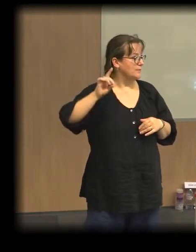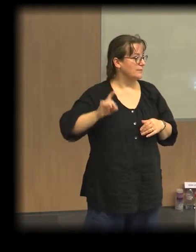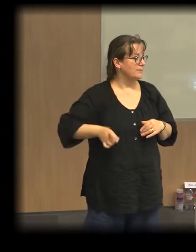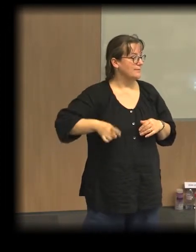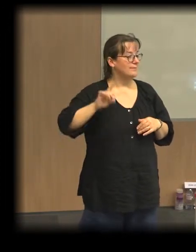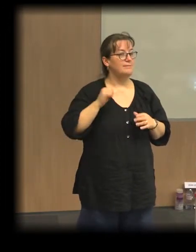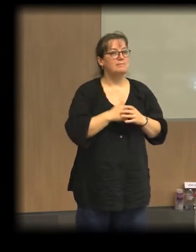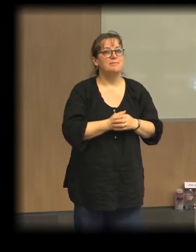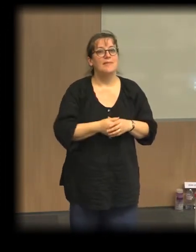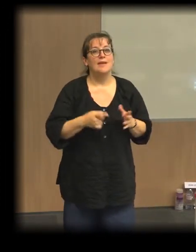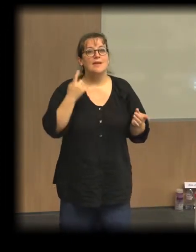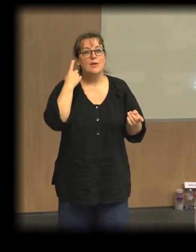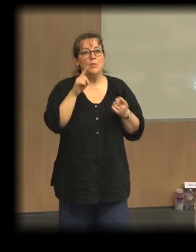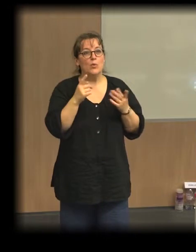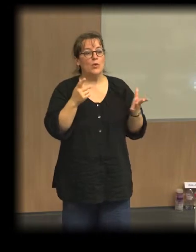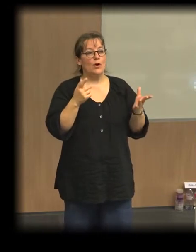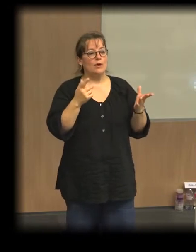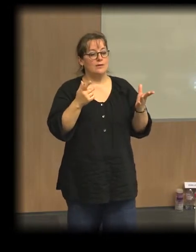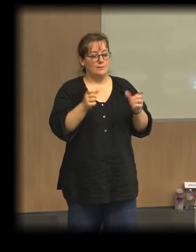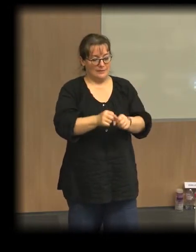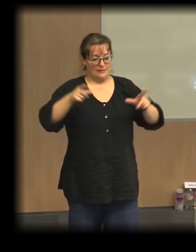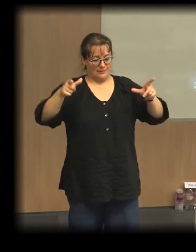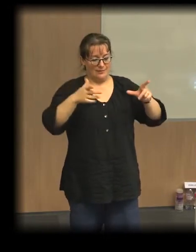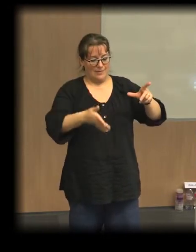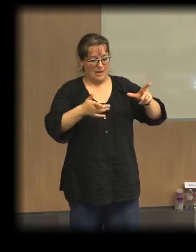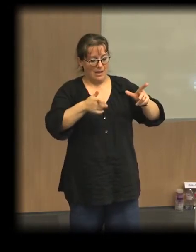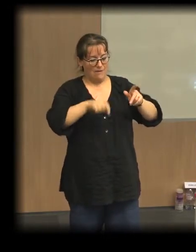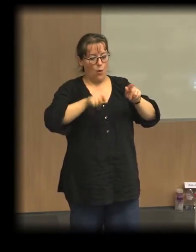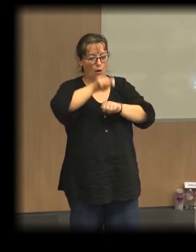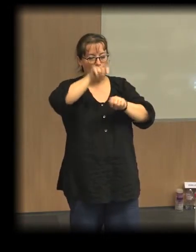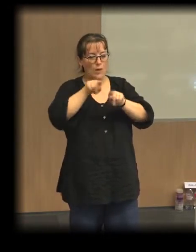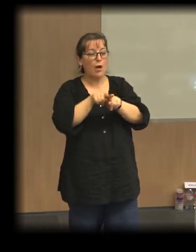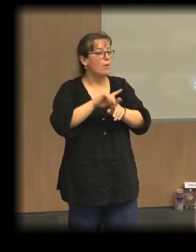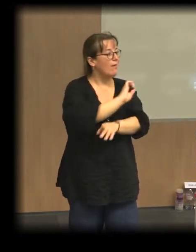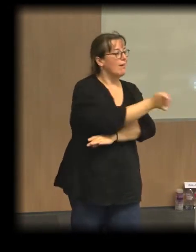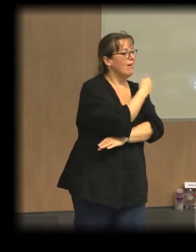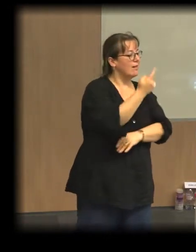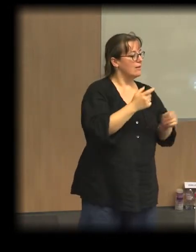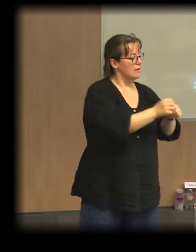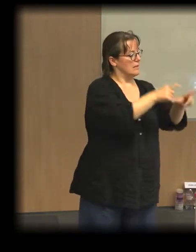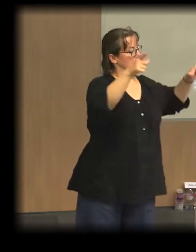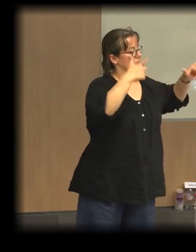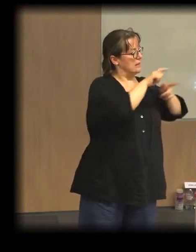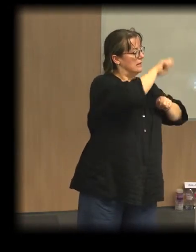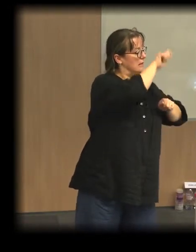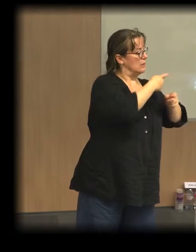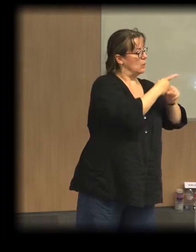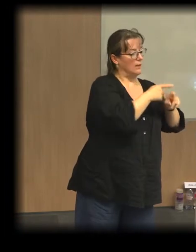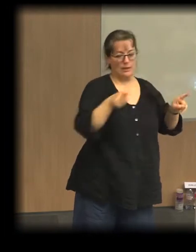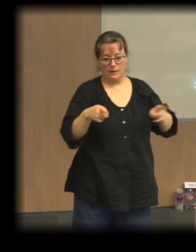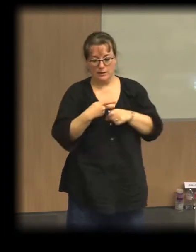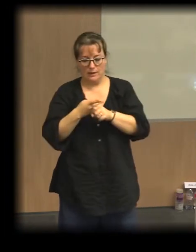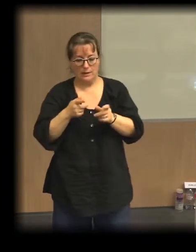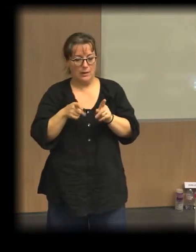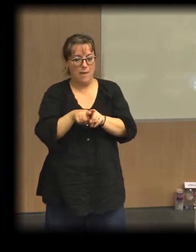'est-à-dire ne plus évaluer de la même façon l'économie sociale et solidaire. Ne plus l'évaluer au regard de l'augmentation de son chiffre d